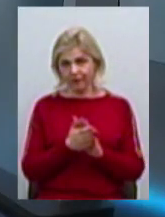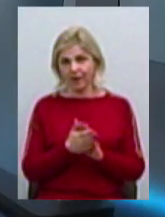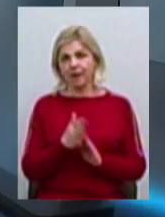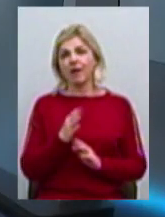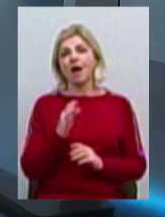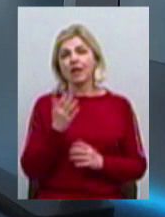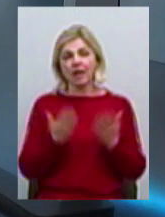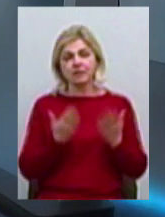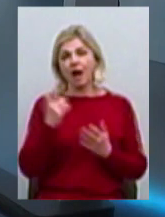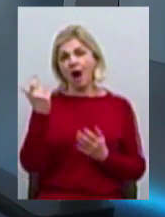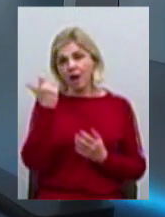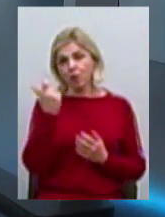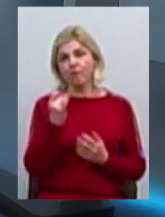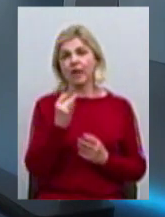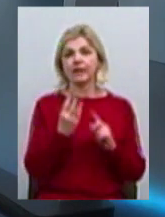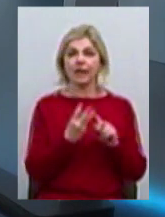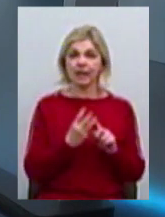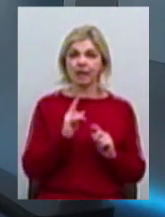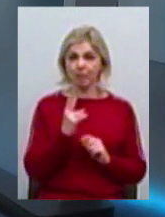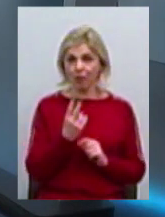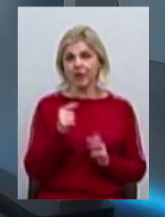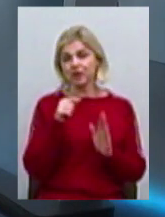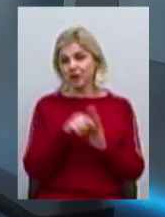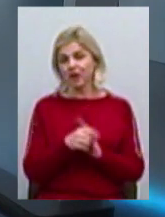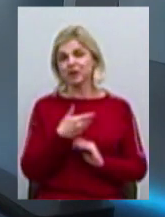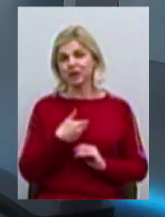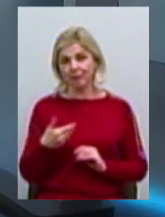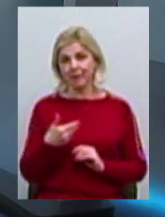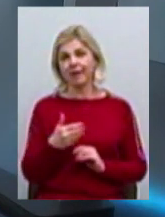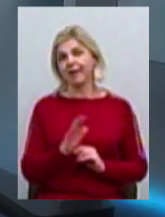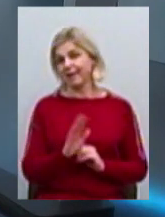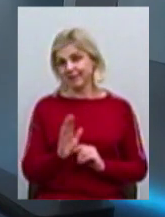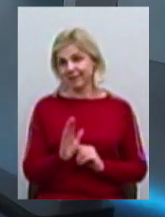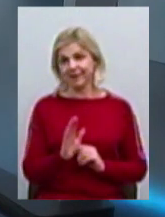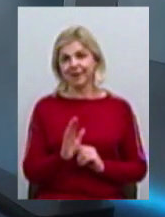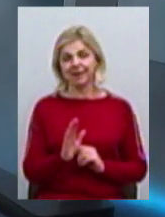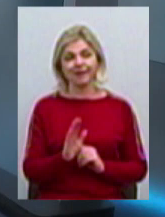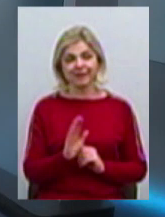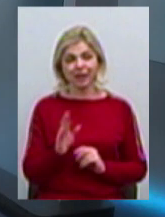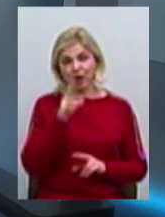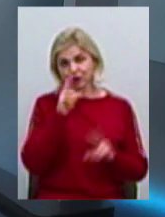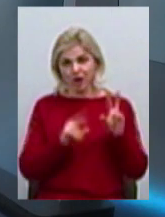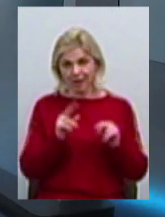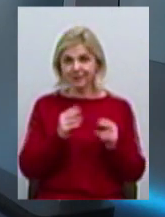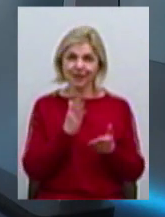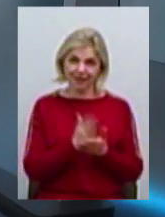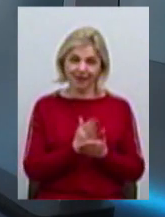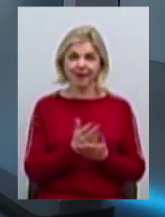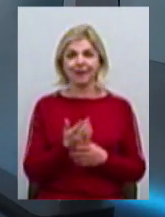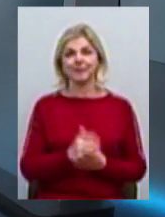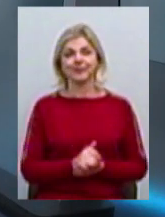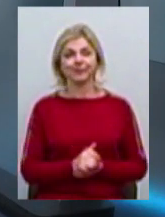якщо тільки Львів, Харків і Третій Миколаїв, значить ми, принаймні, не посягнемо взагалі. Ні шанси рівні більш-менш, так? Боже, так.